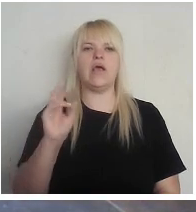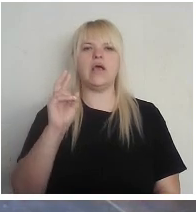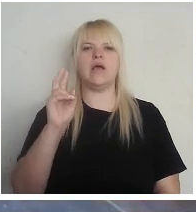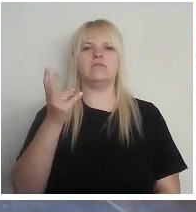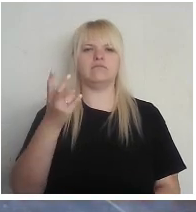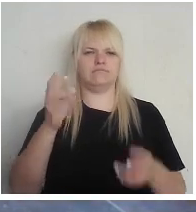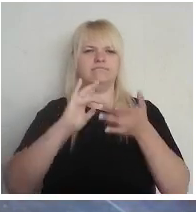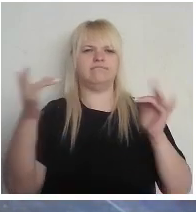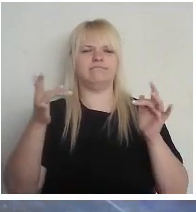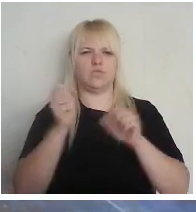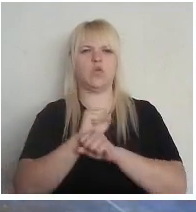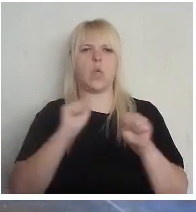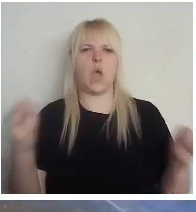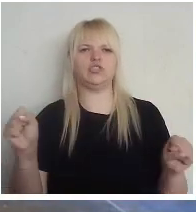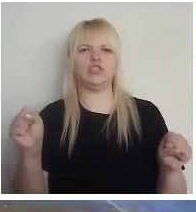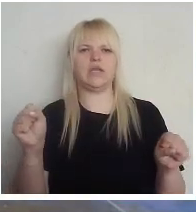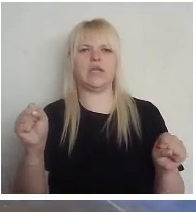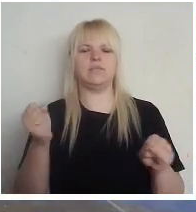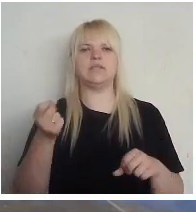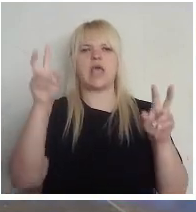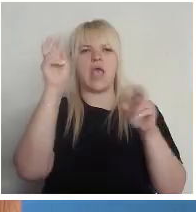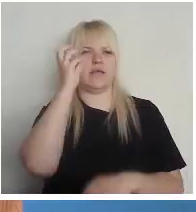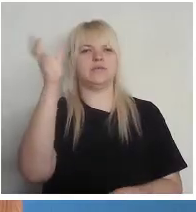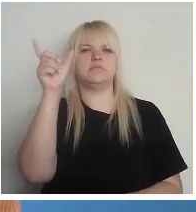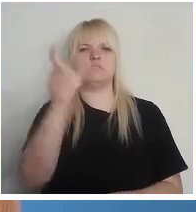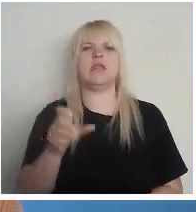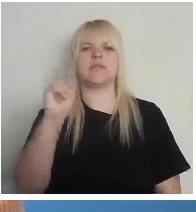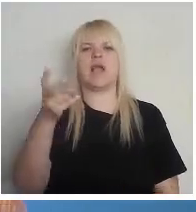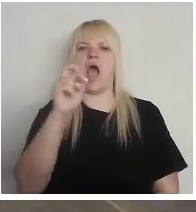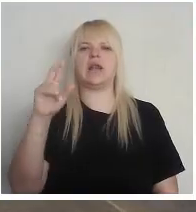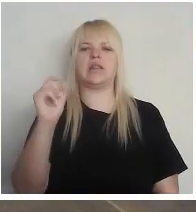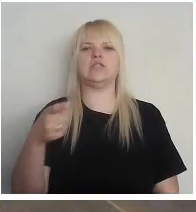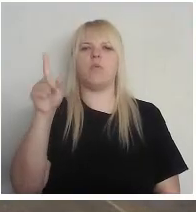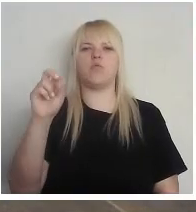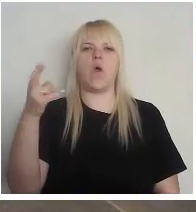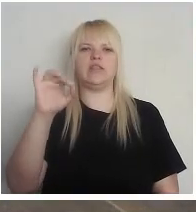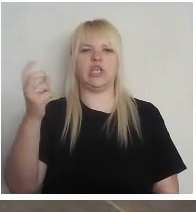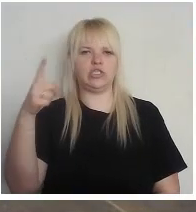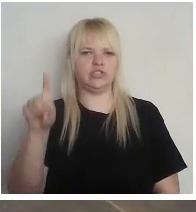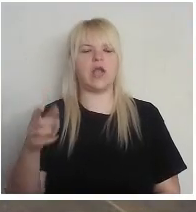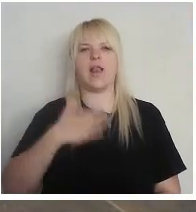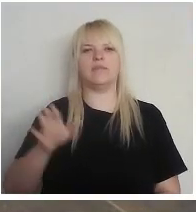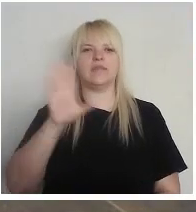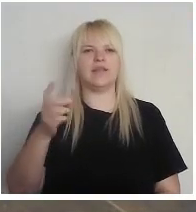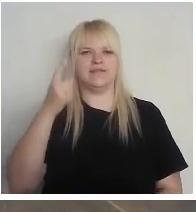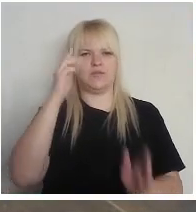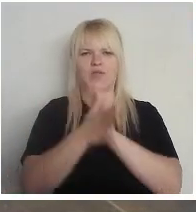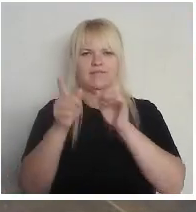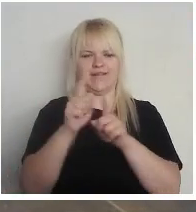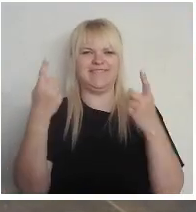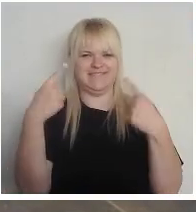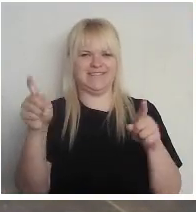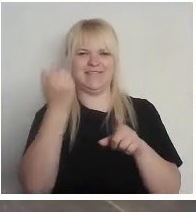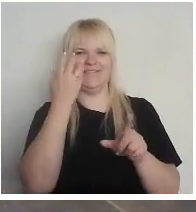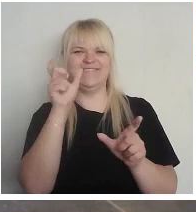kiberdrošības eksperts Kārlis Podiņš. Labdien. Tur daudz vēl visādi citi burtas saprotu, bet galvenais, tu esi